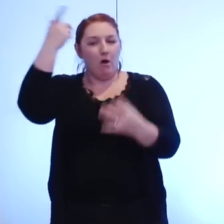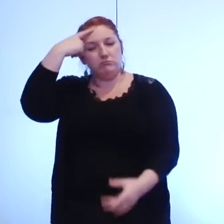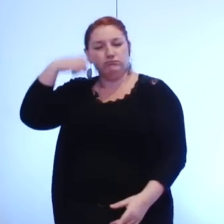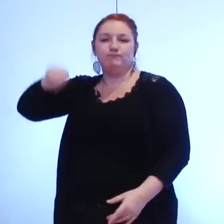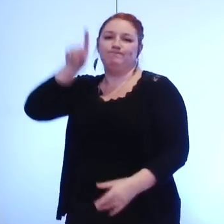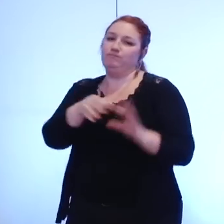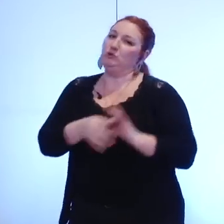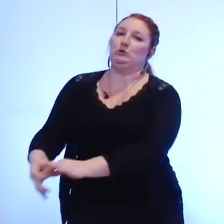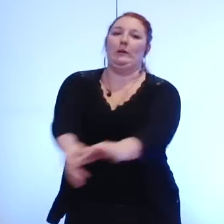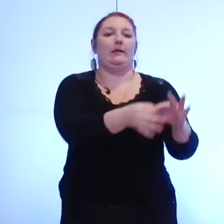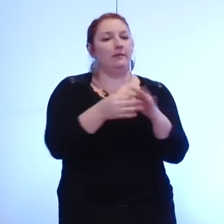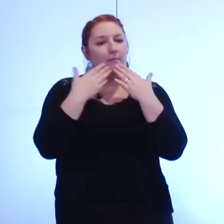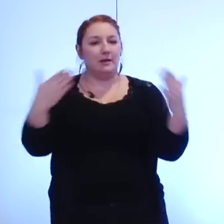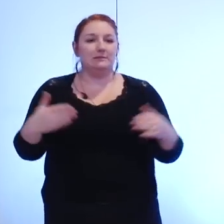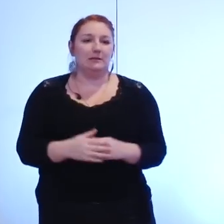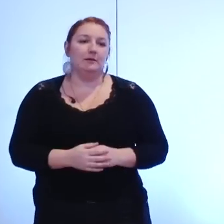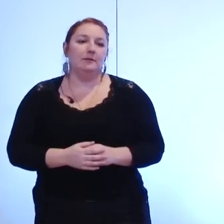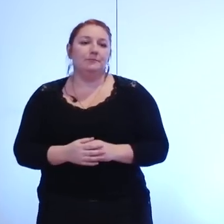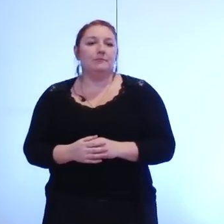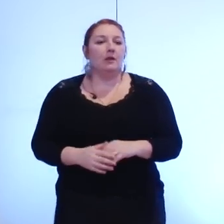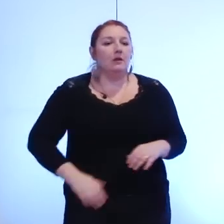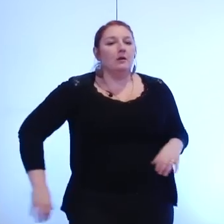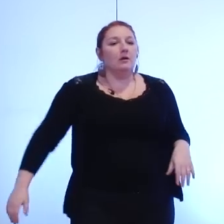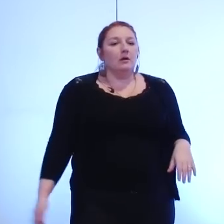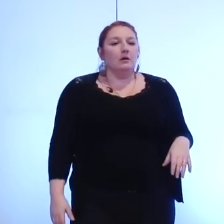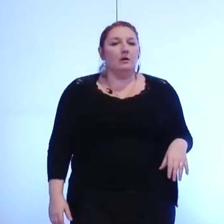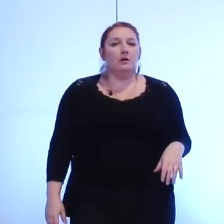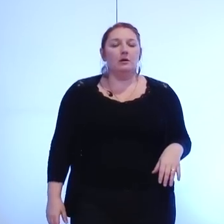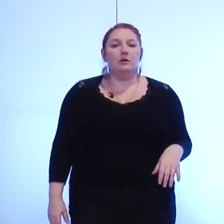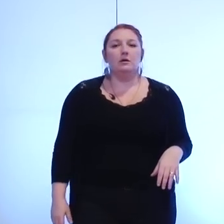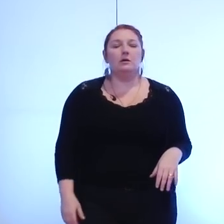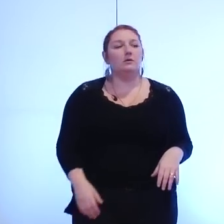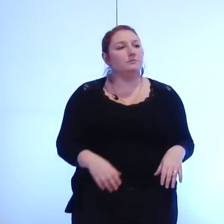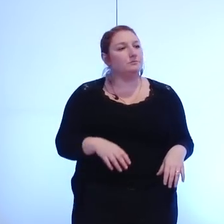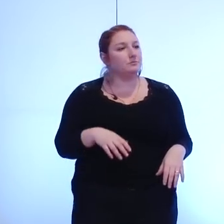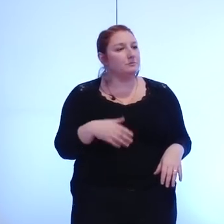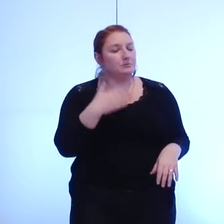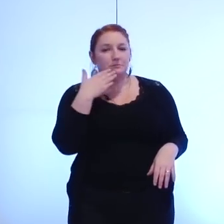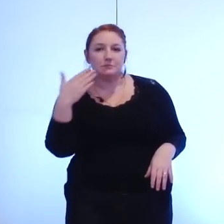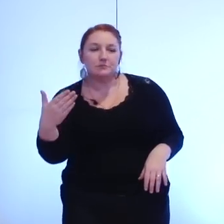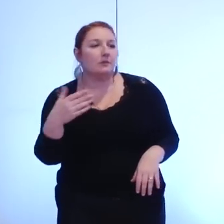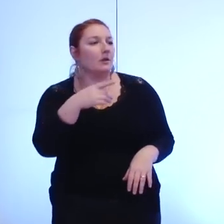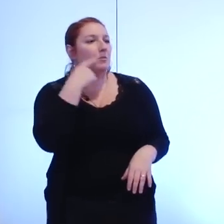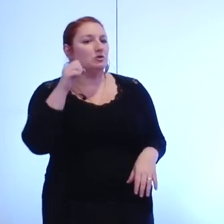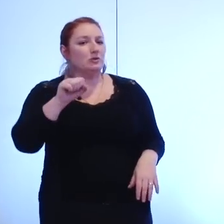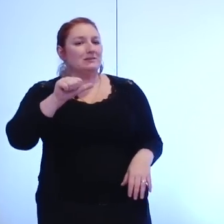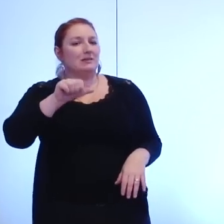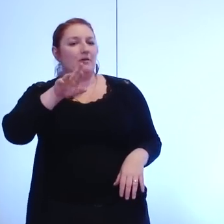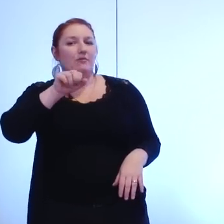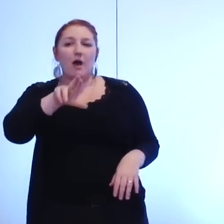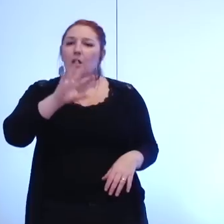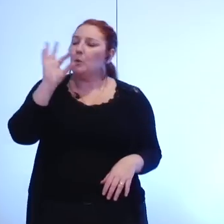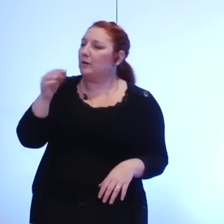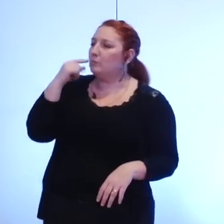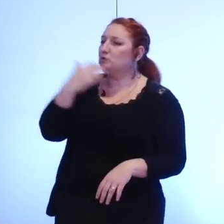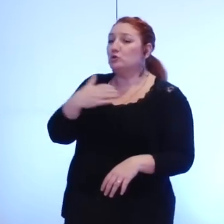je vous remercie monsieur Safar oui monsieur le maire je ne comptais pas reprendre la parole ce